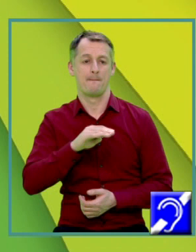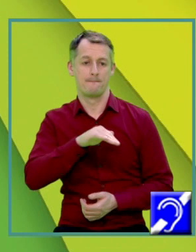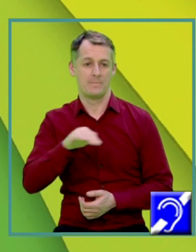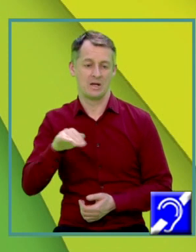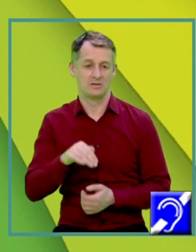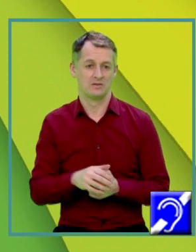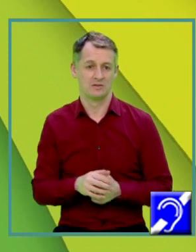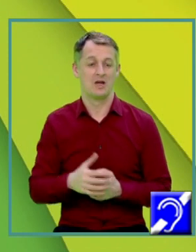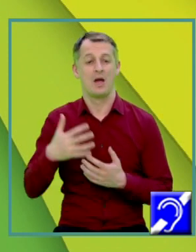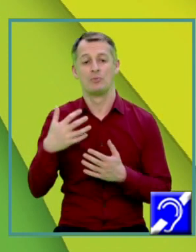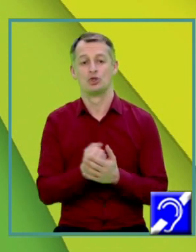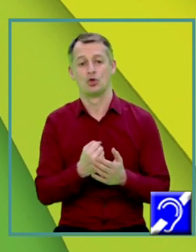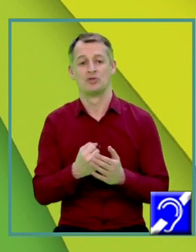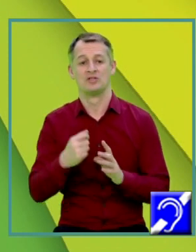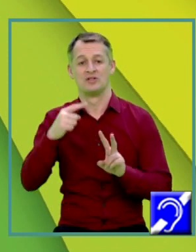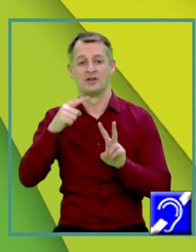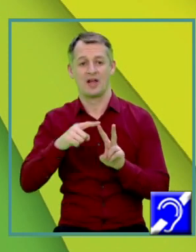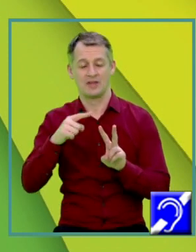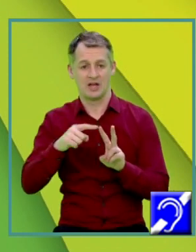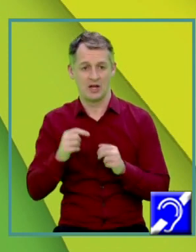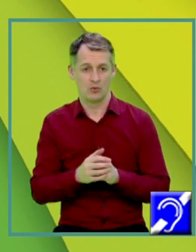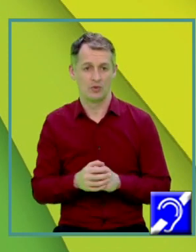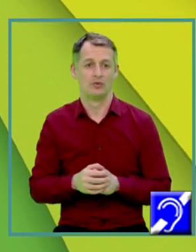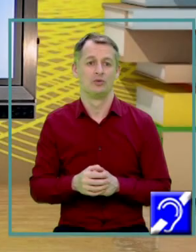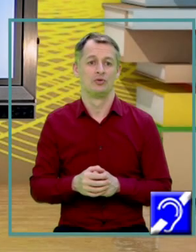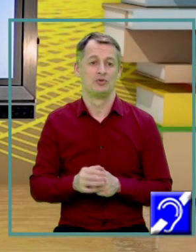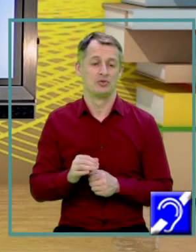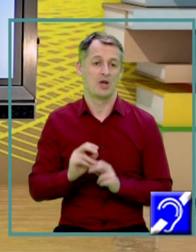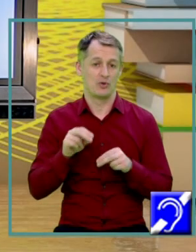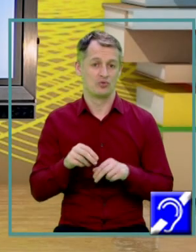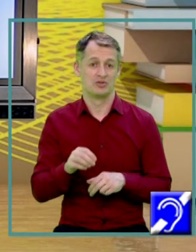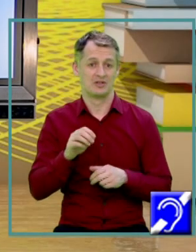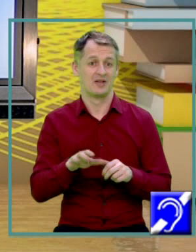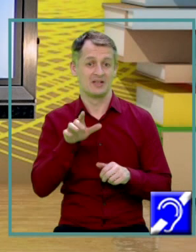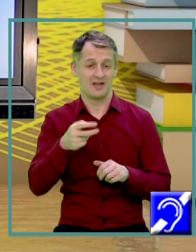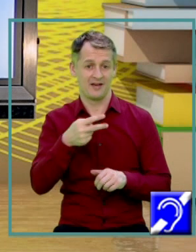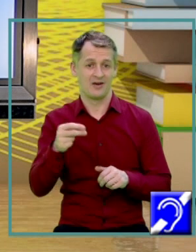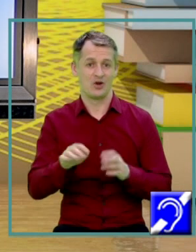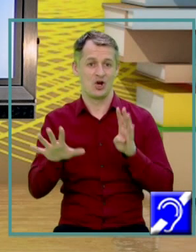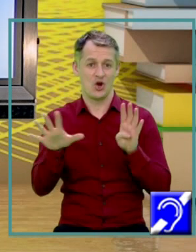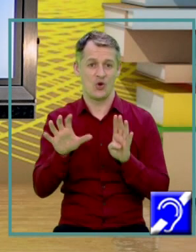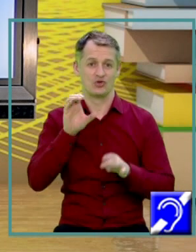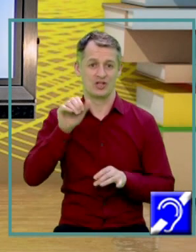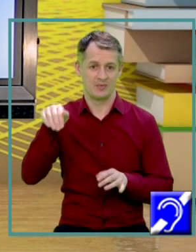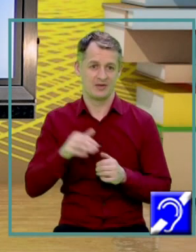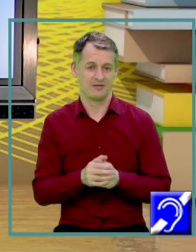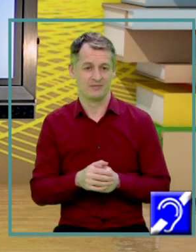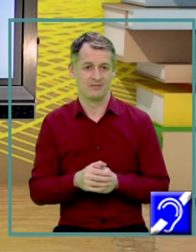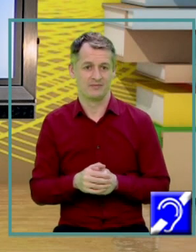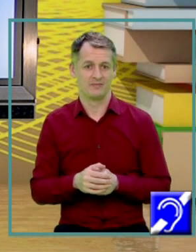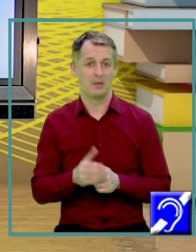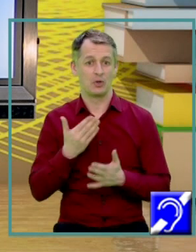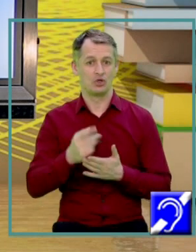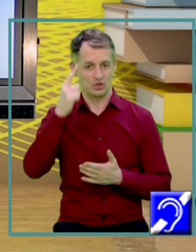obținut că apotema bazei este egală cu 9 cm Datorită faptului că știm că apotema bazei este